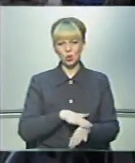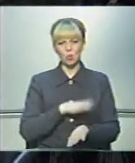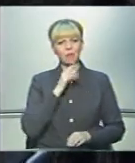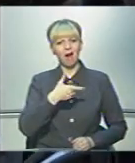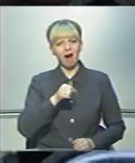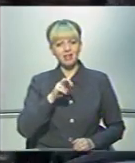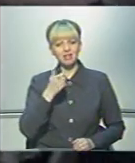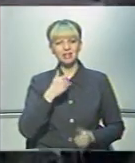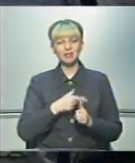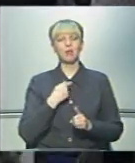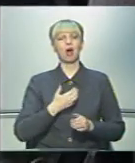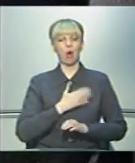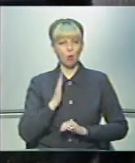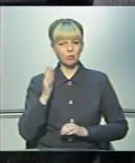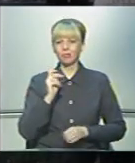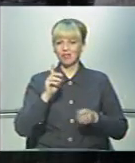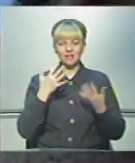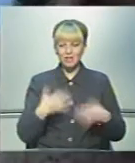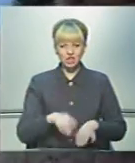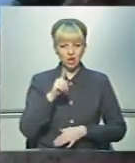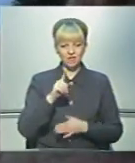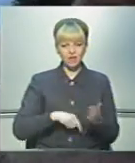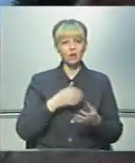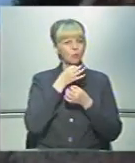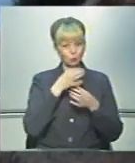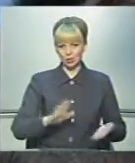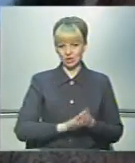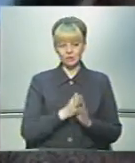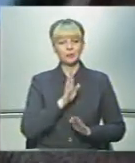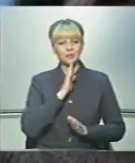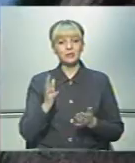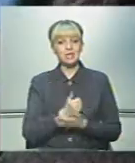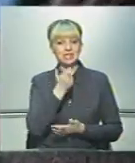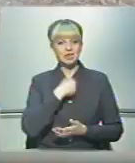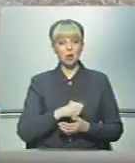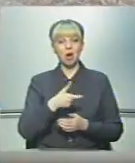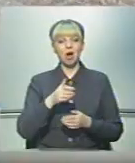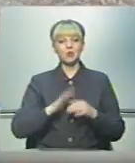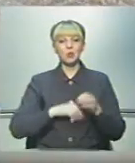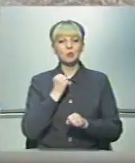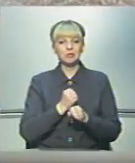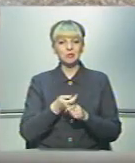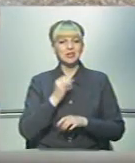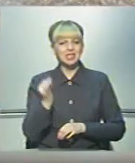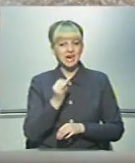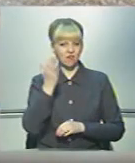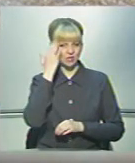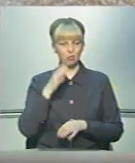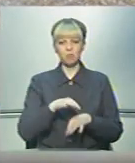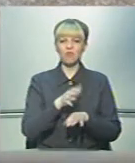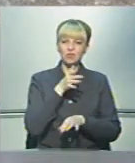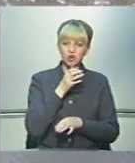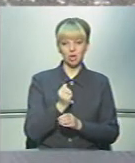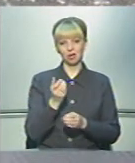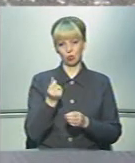Пані Галина називає себе оптимістом і не втрачає віри у будь-якій ситуації. Жінка знайшла себе у хендмейді. Каже, це цікавий спосіб провести